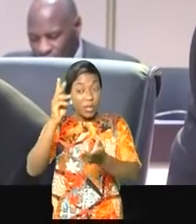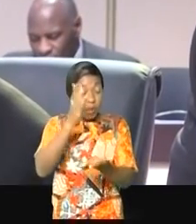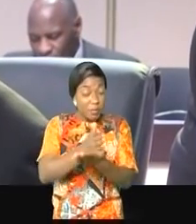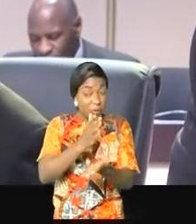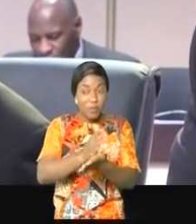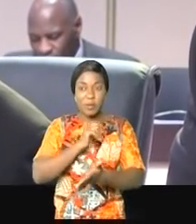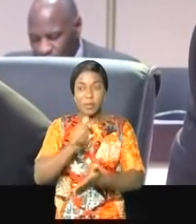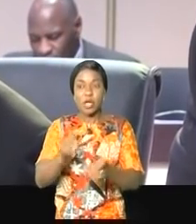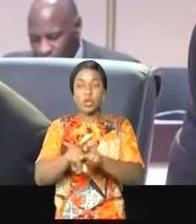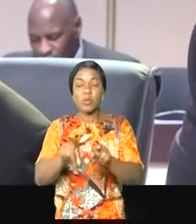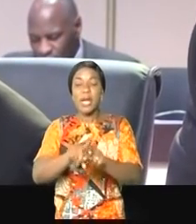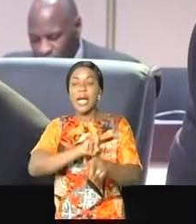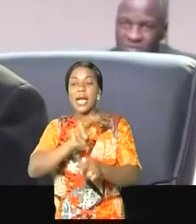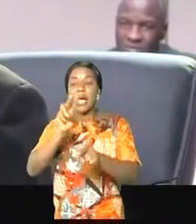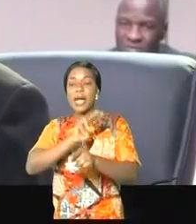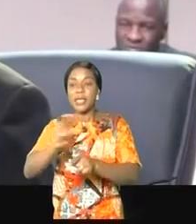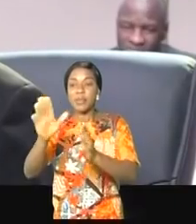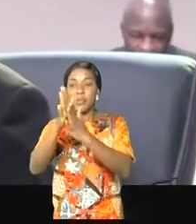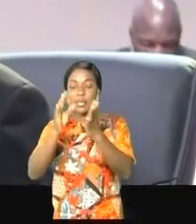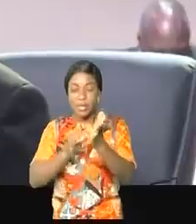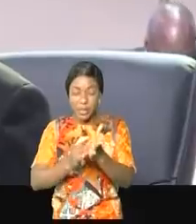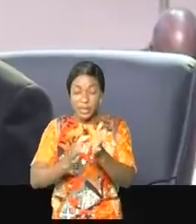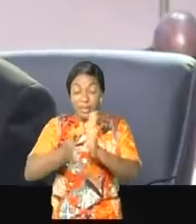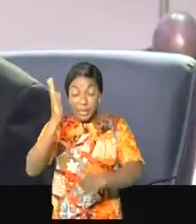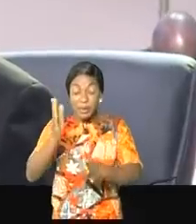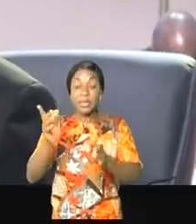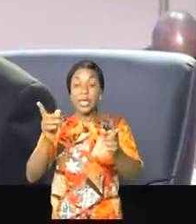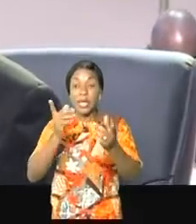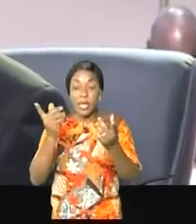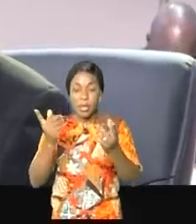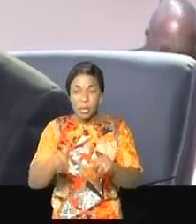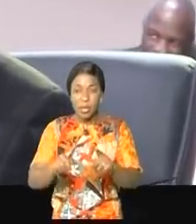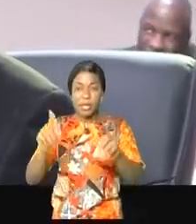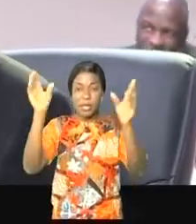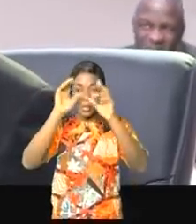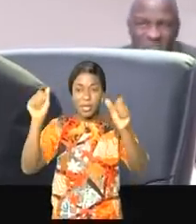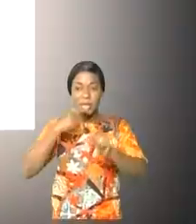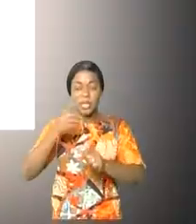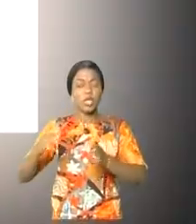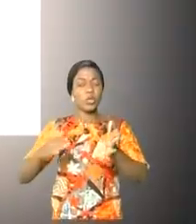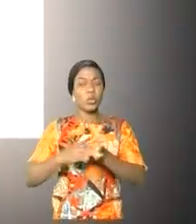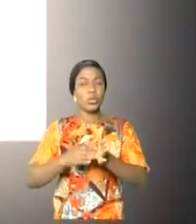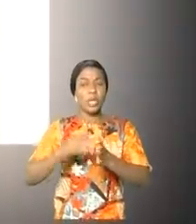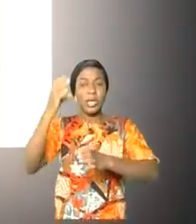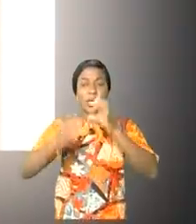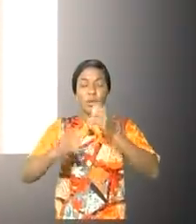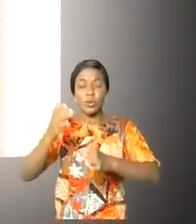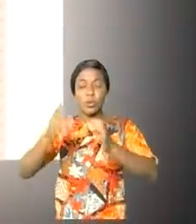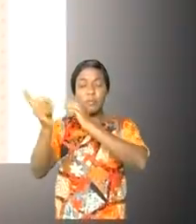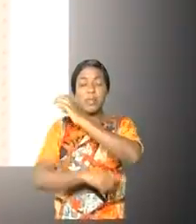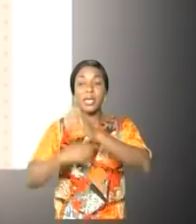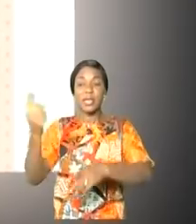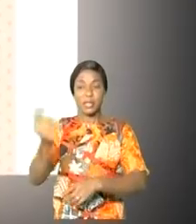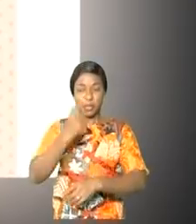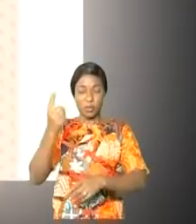ici en 2015, quand Robert Mugabe prend officiellement position contre la Cour pénale internationale. Dans son ouvrage sur l'Union